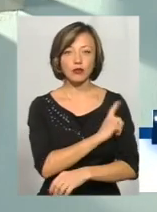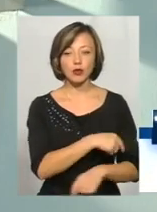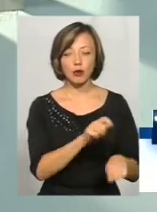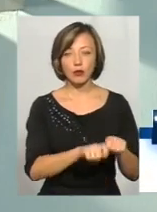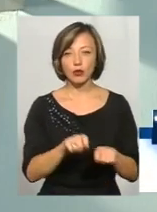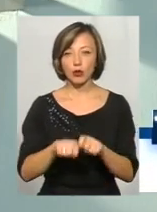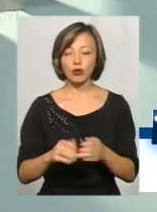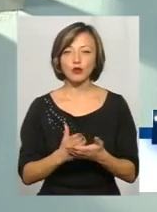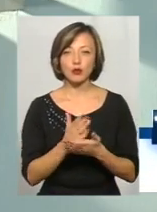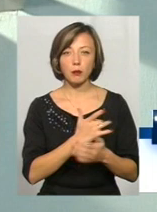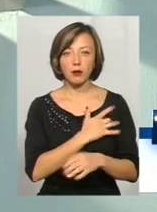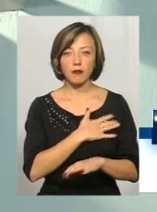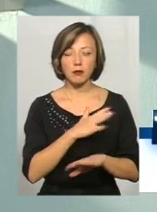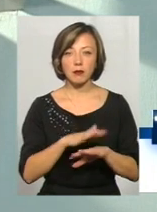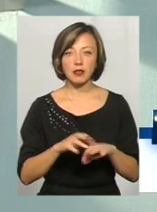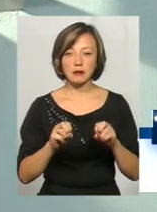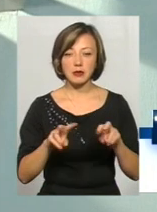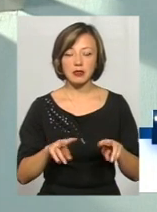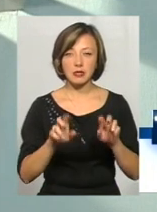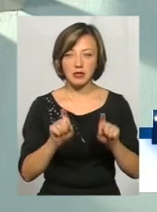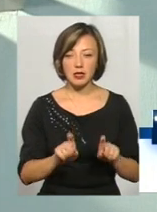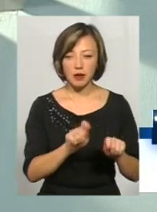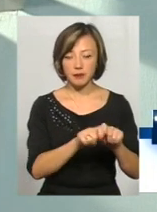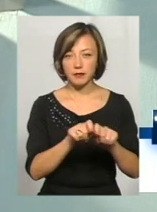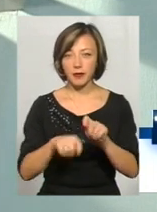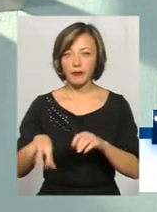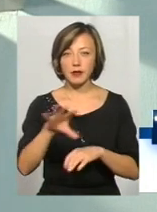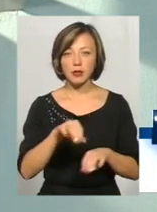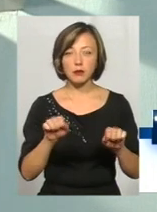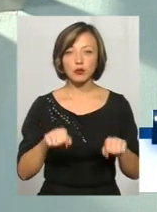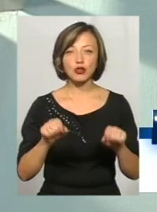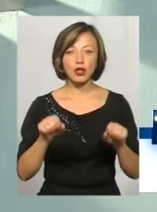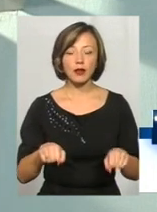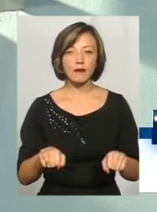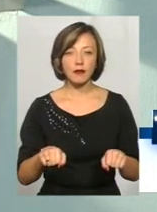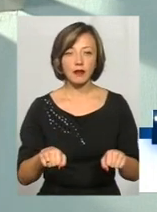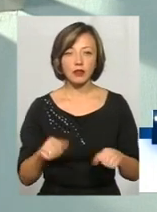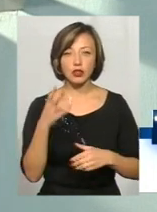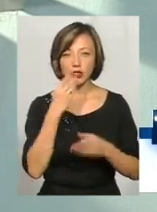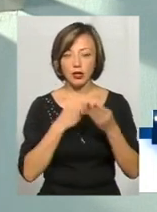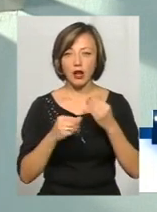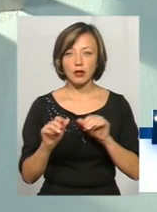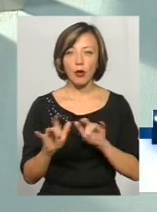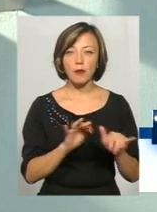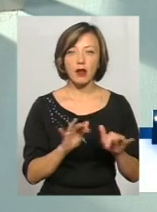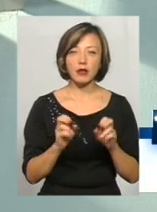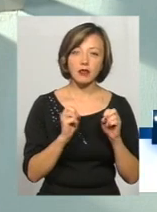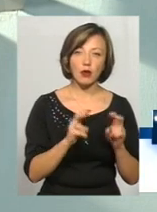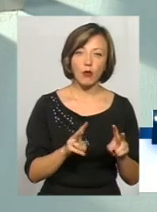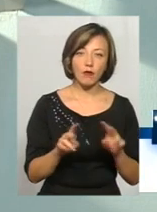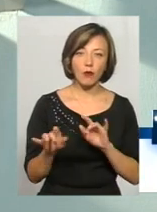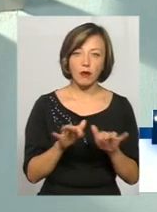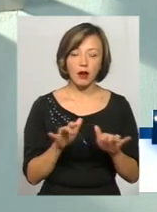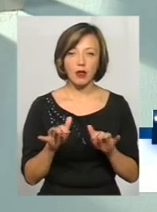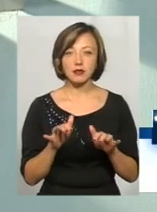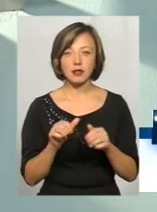в Приватбанку, де фахівці сидять і також відслідковують всі можливі шахрайські операції, ризикові операції.